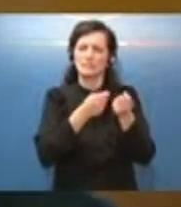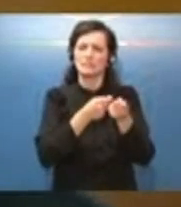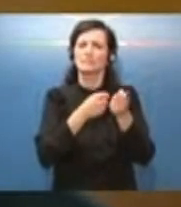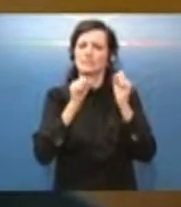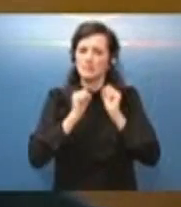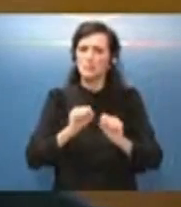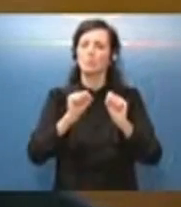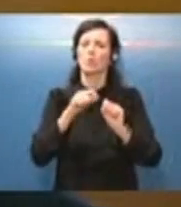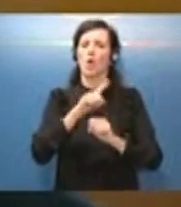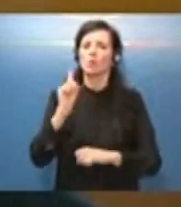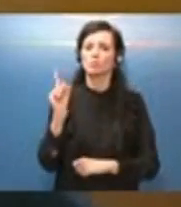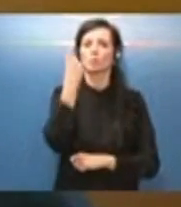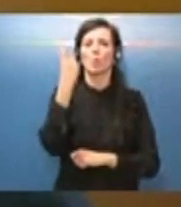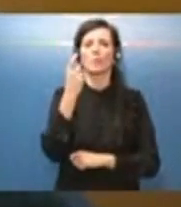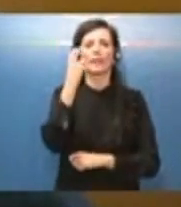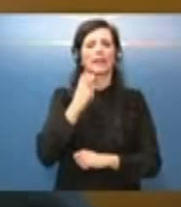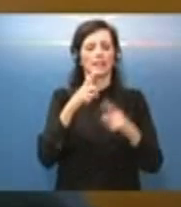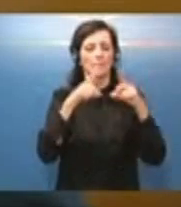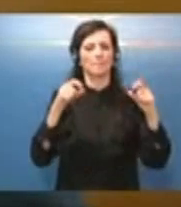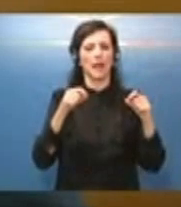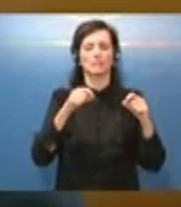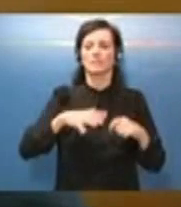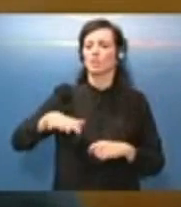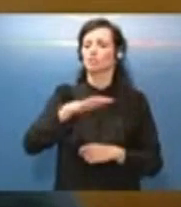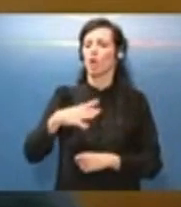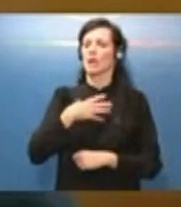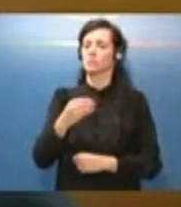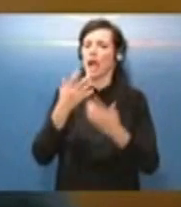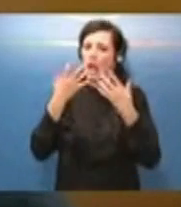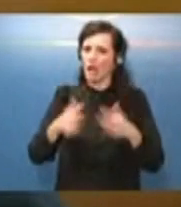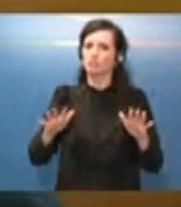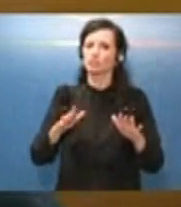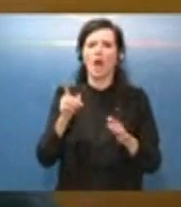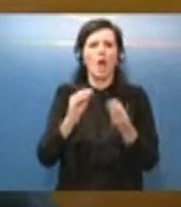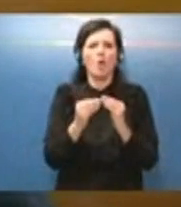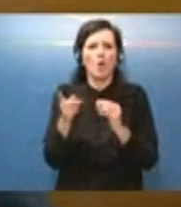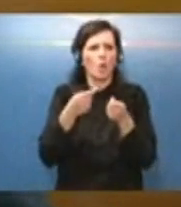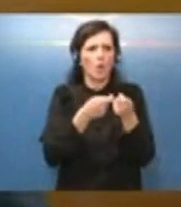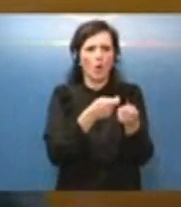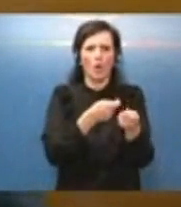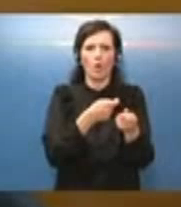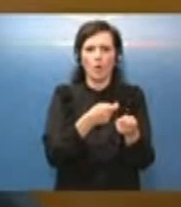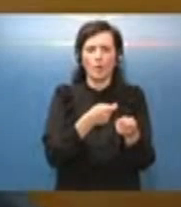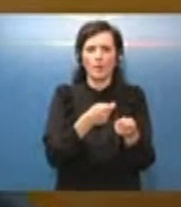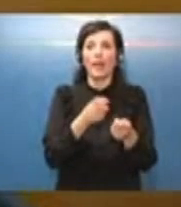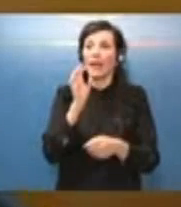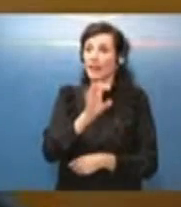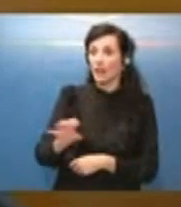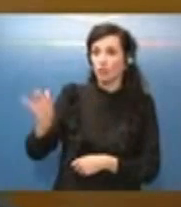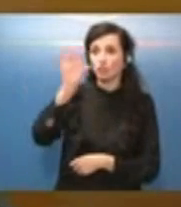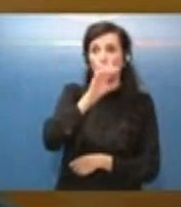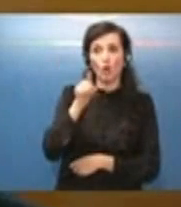super green pass già in zona bianca se le regioni da questo punto di vista erano